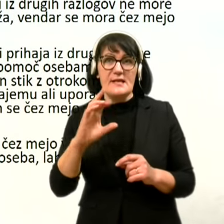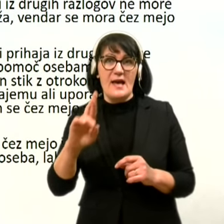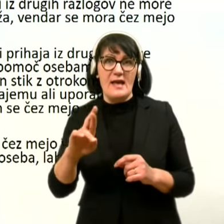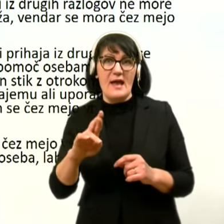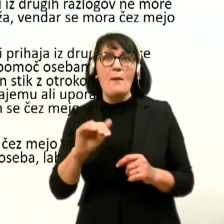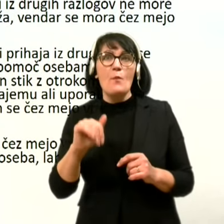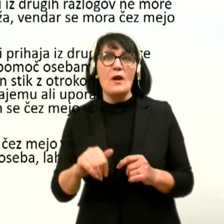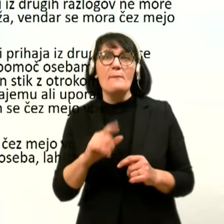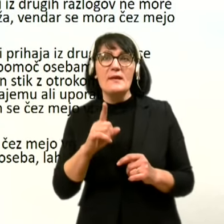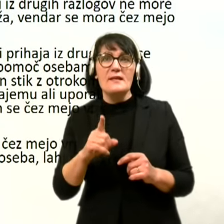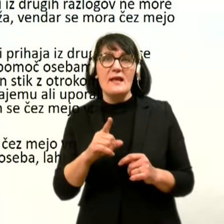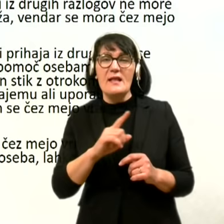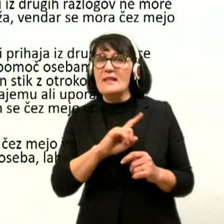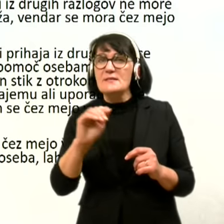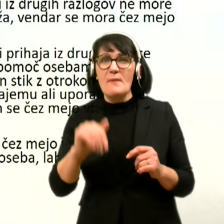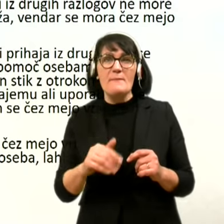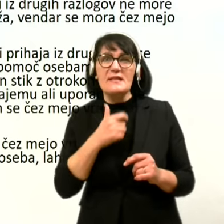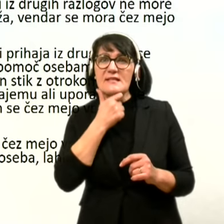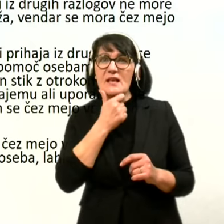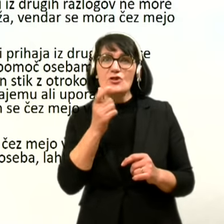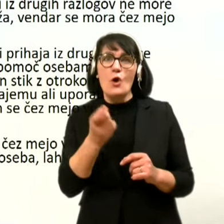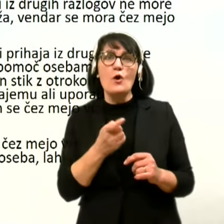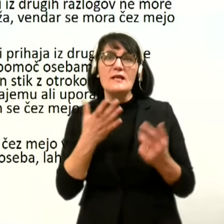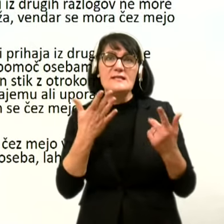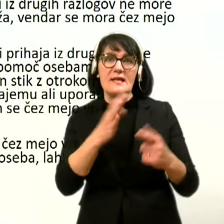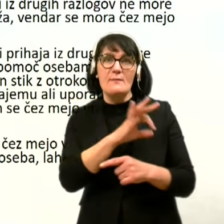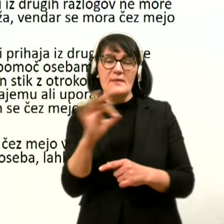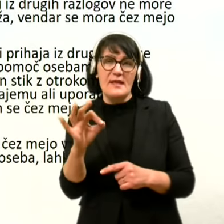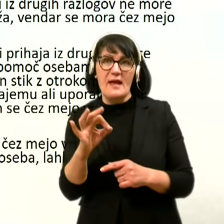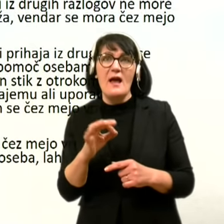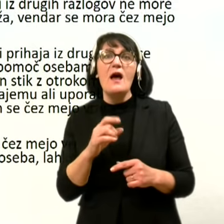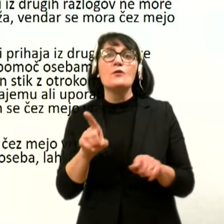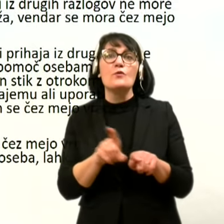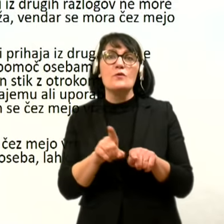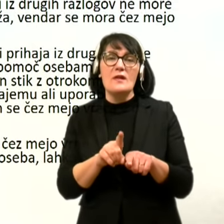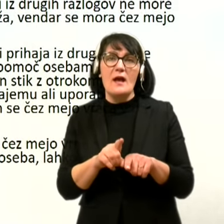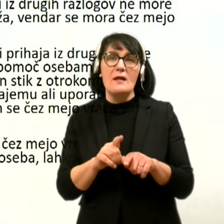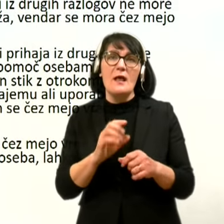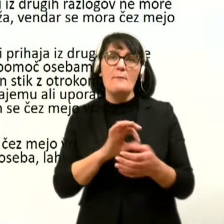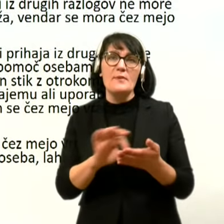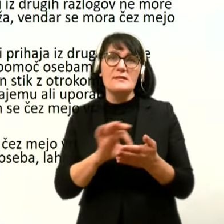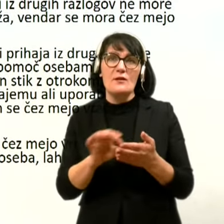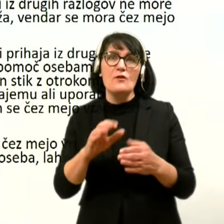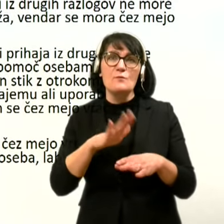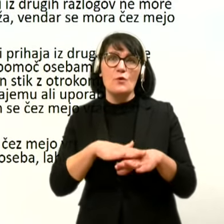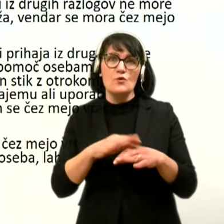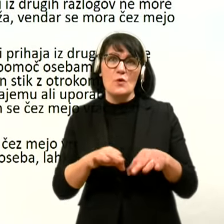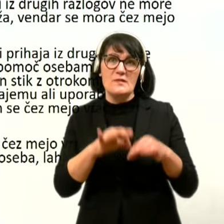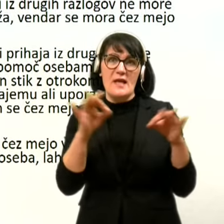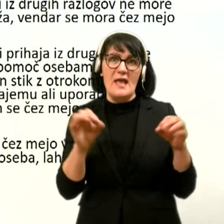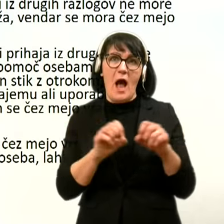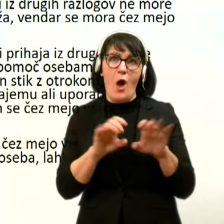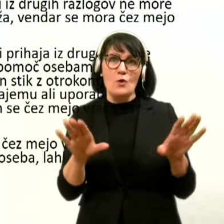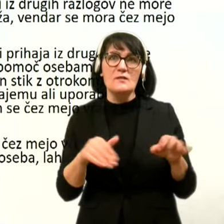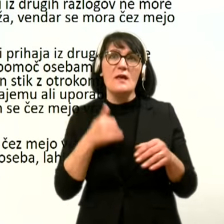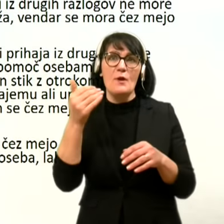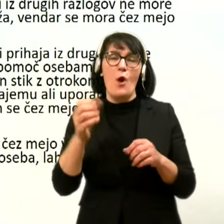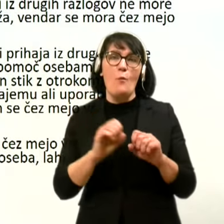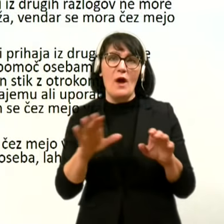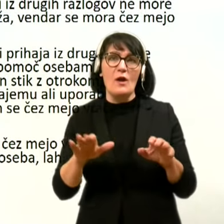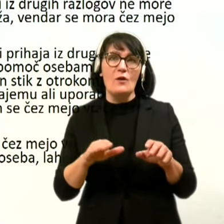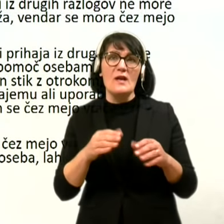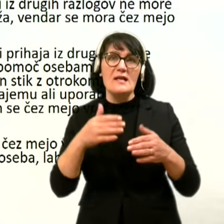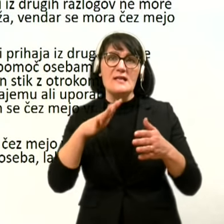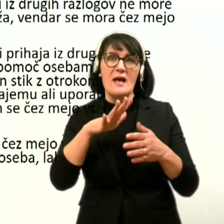Štiri izjeme so na štete, jasno so zapisane v odlohu in tudi v sporočilu za javnost, ki je bilo objavljeno na spletni strani Vlade Republike